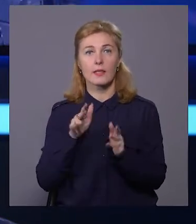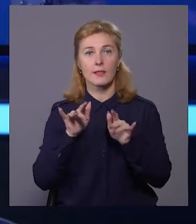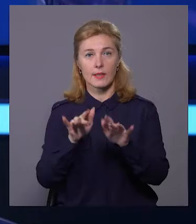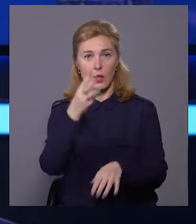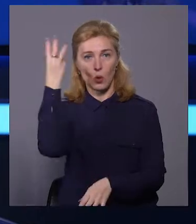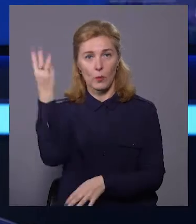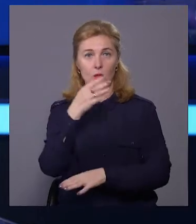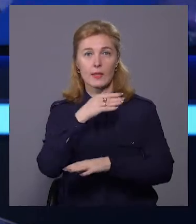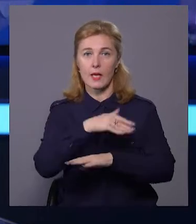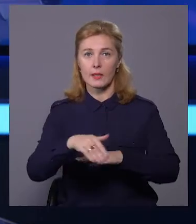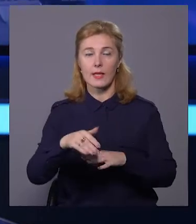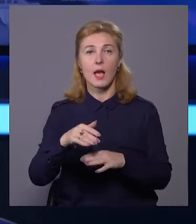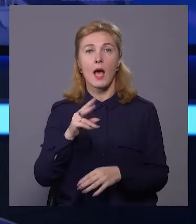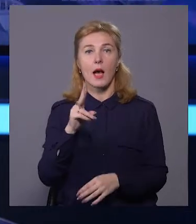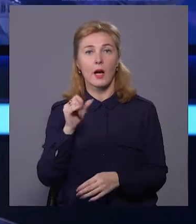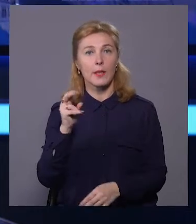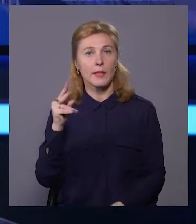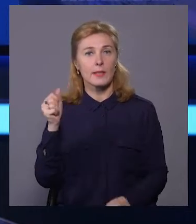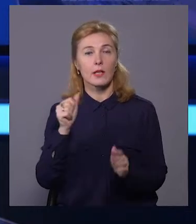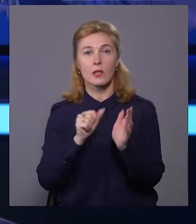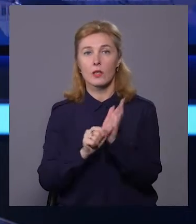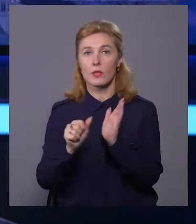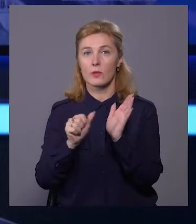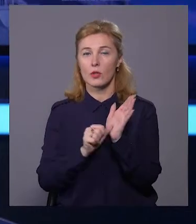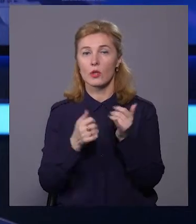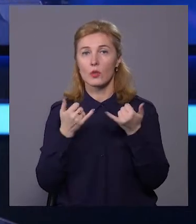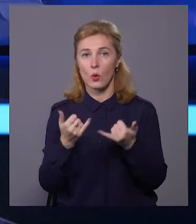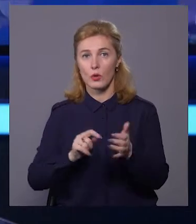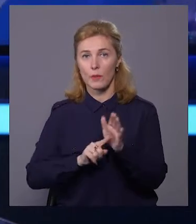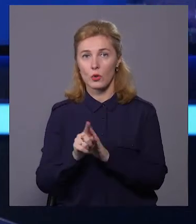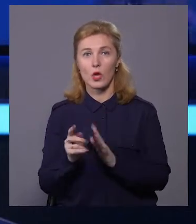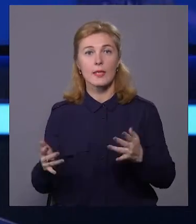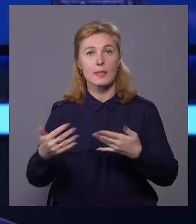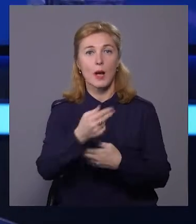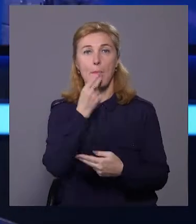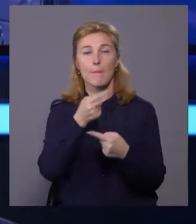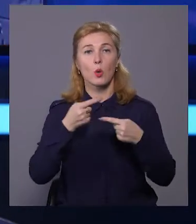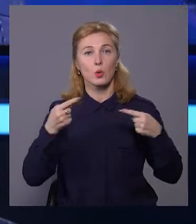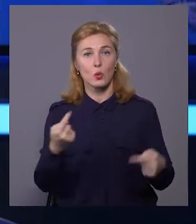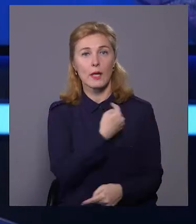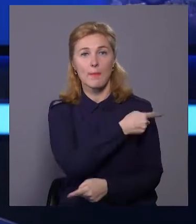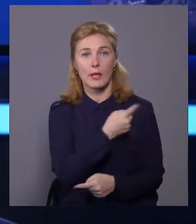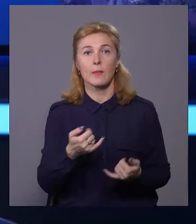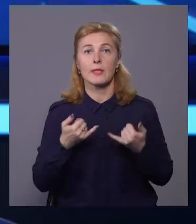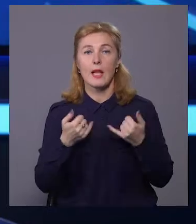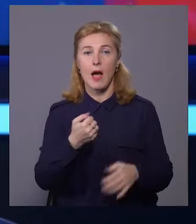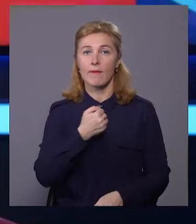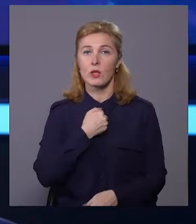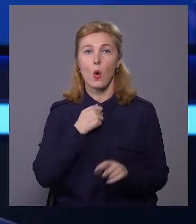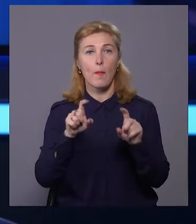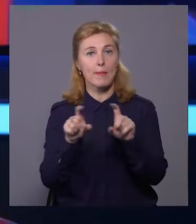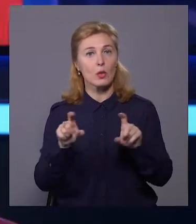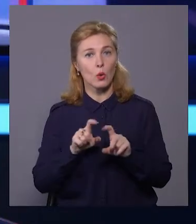Хмельницькому за адресою Кам'янецька, 76. Сьогодні вже почали збирати продукти і медикаменти для військових